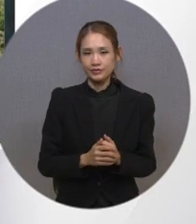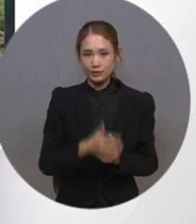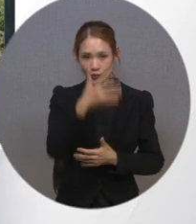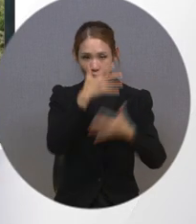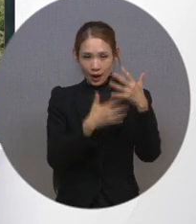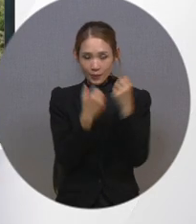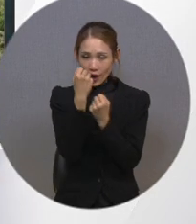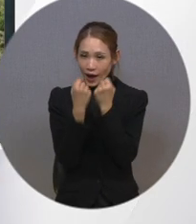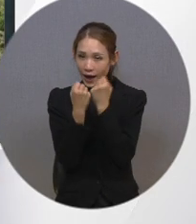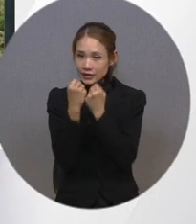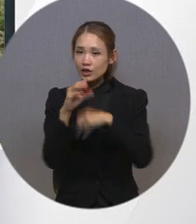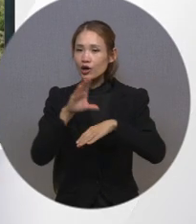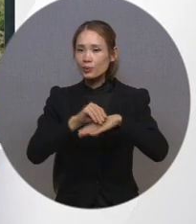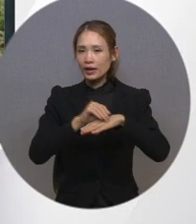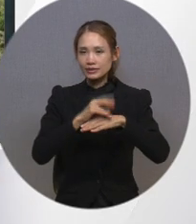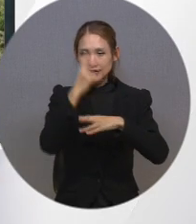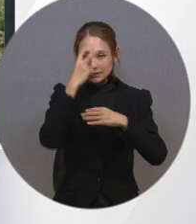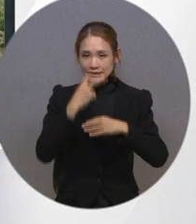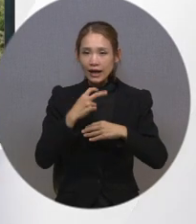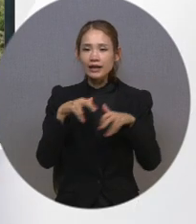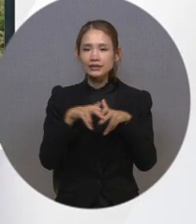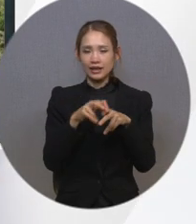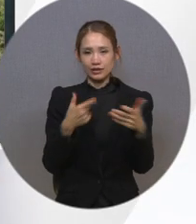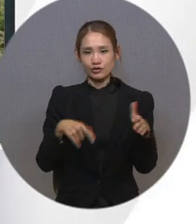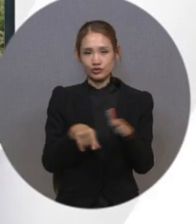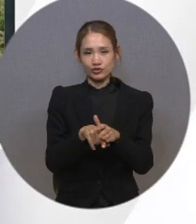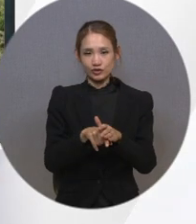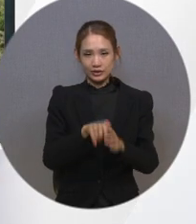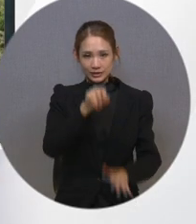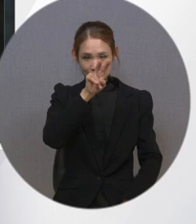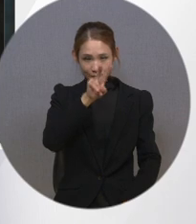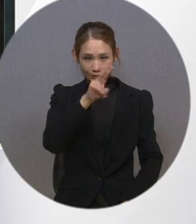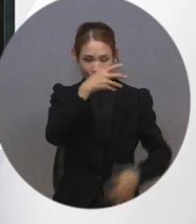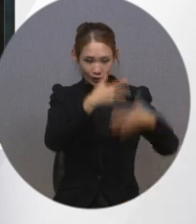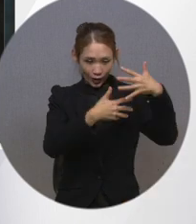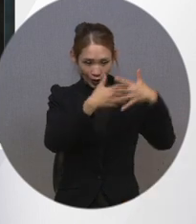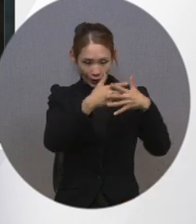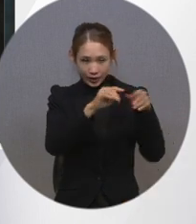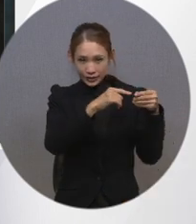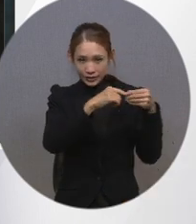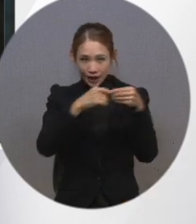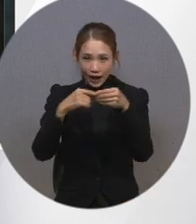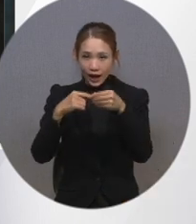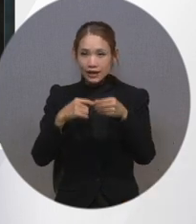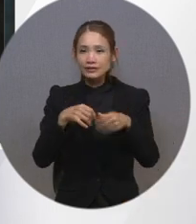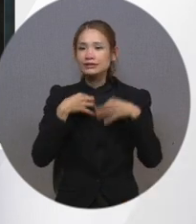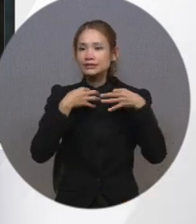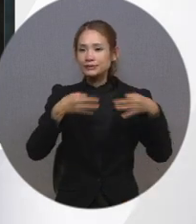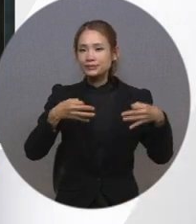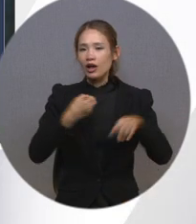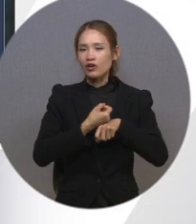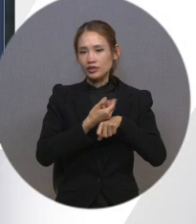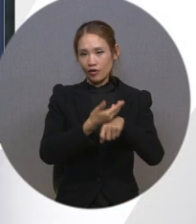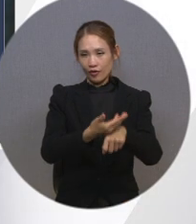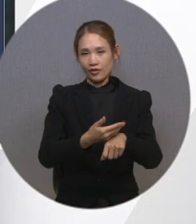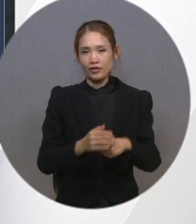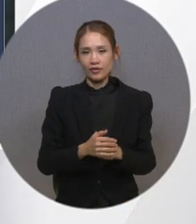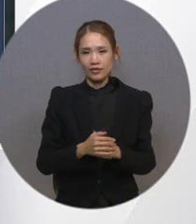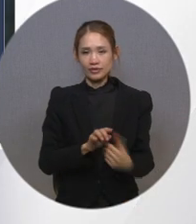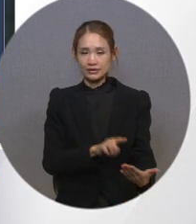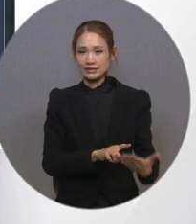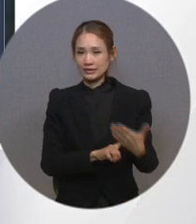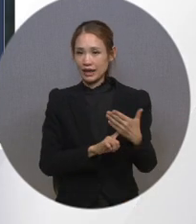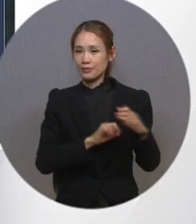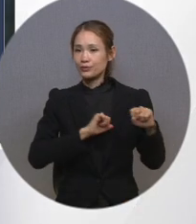해설 방송은 시각 장애인을 위해 TV 화면의 장면이나 자막 등을 음성으로 전달하는 방송입니다. 등장인물의